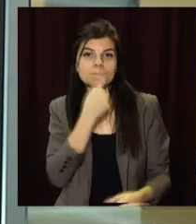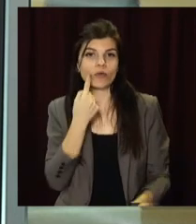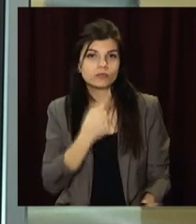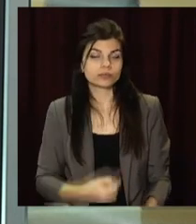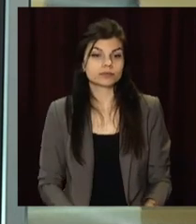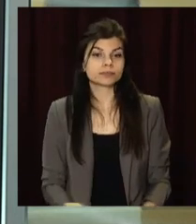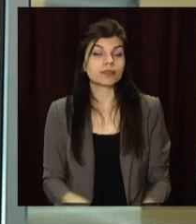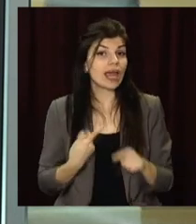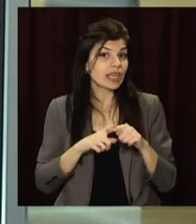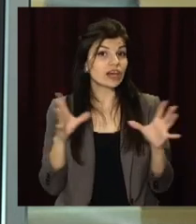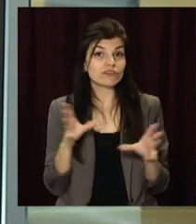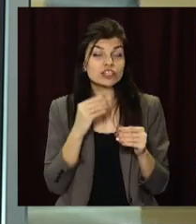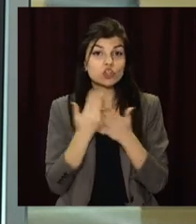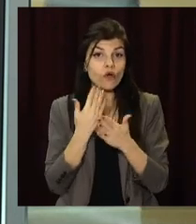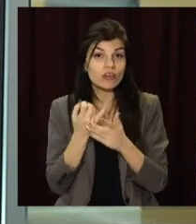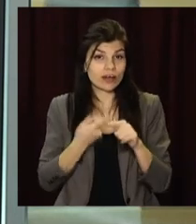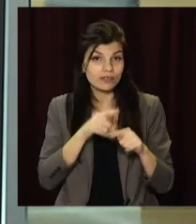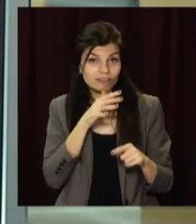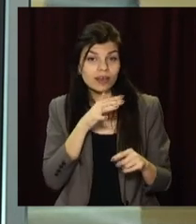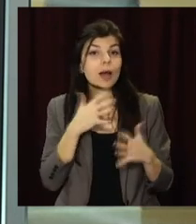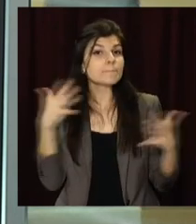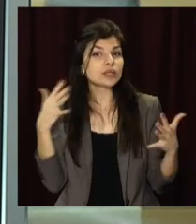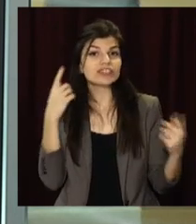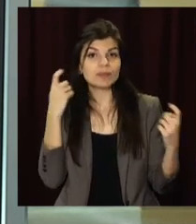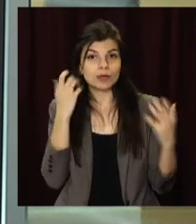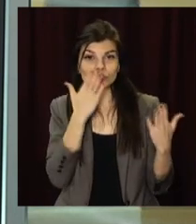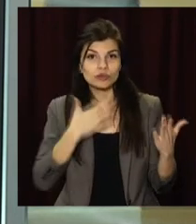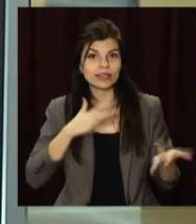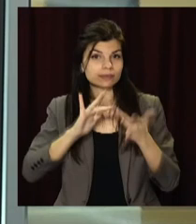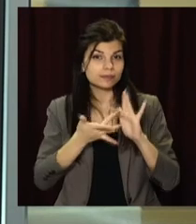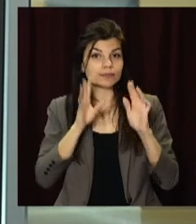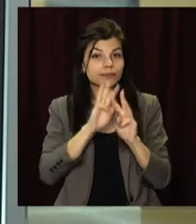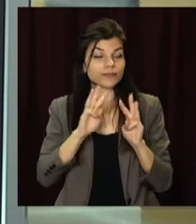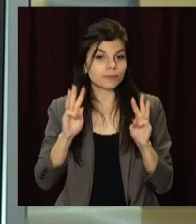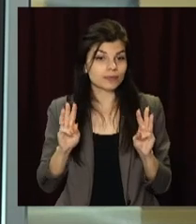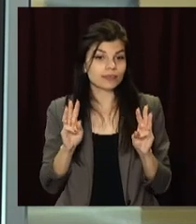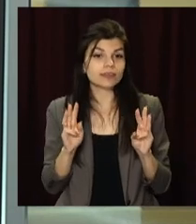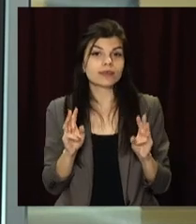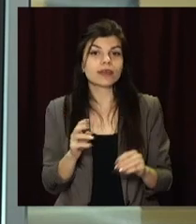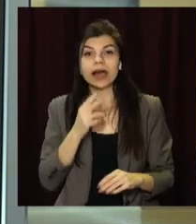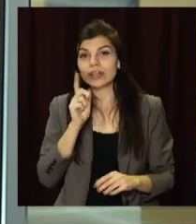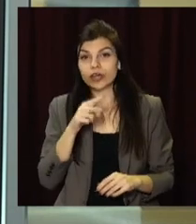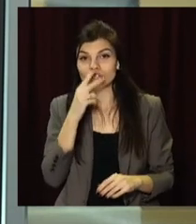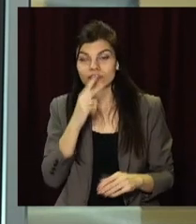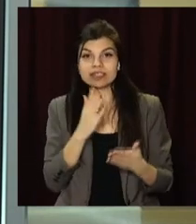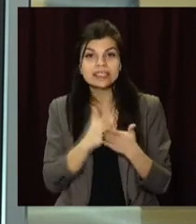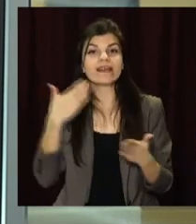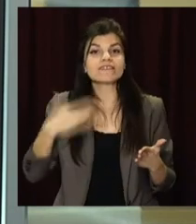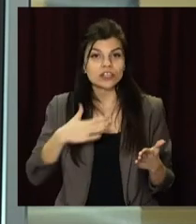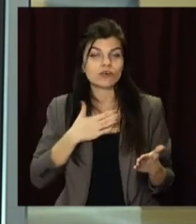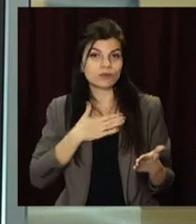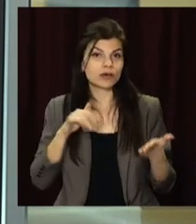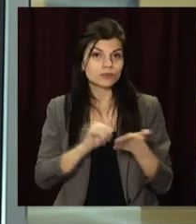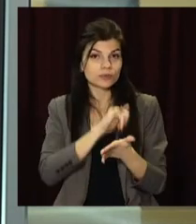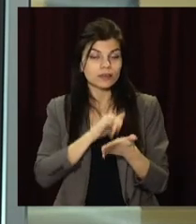Це всі новини на цю годину. Більше інформації читайте на нашому сайті opentv.media. Дивіться сюжети в соціальних мережах та